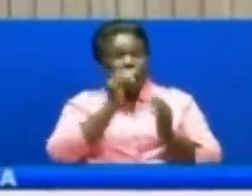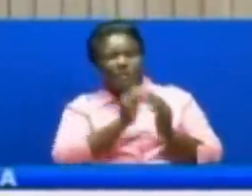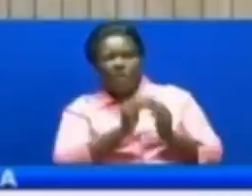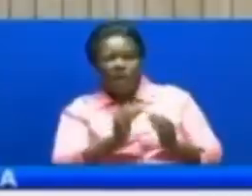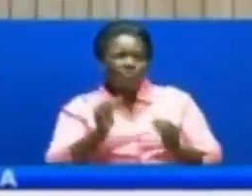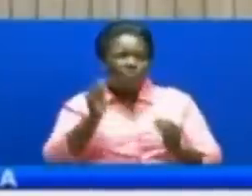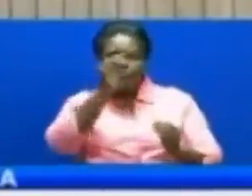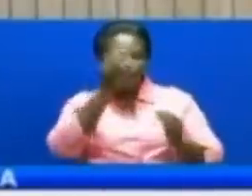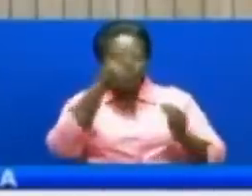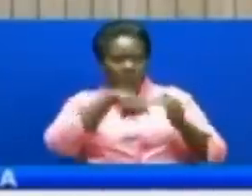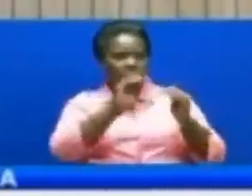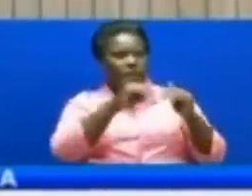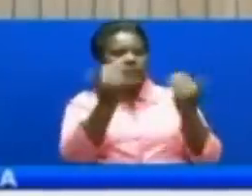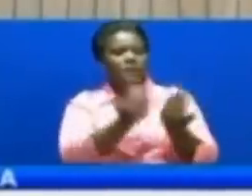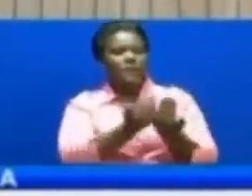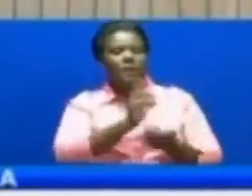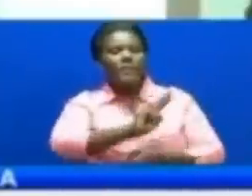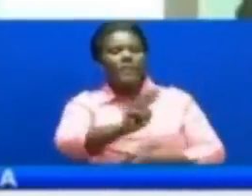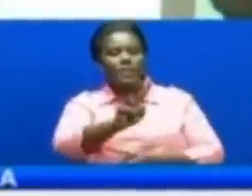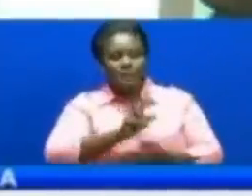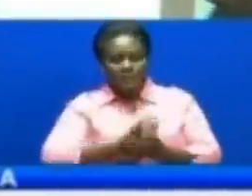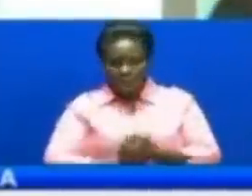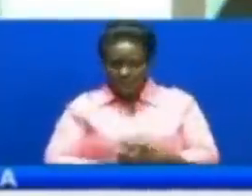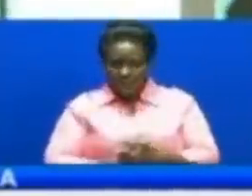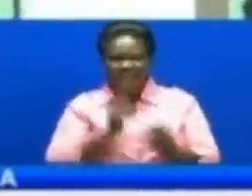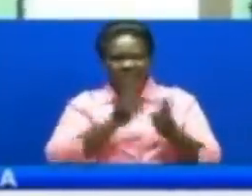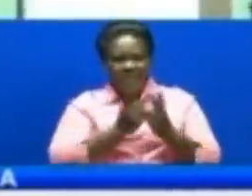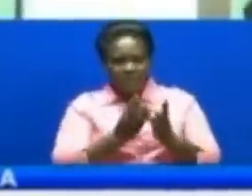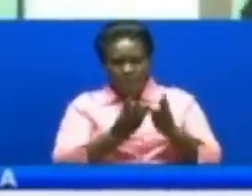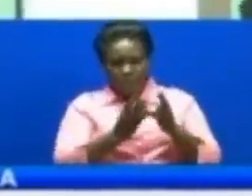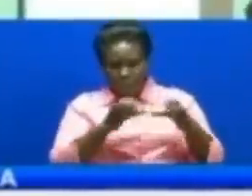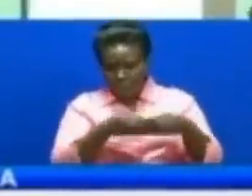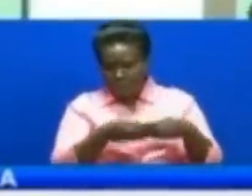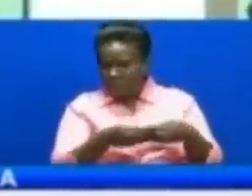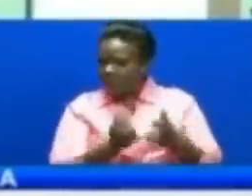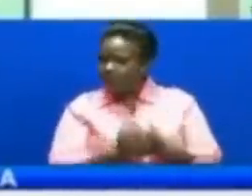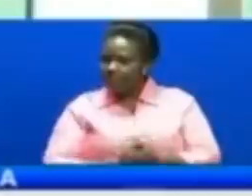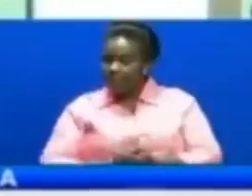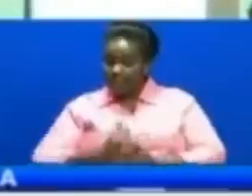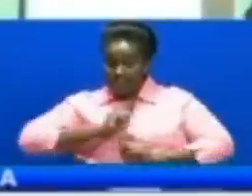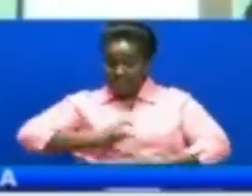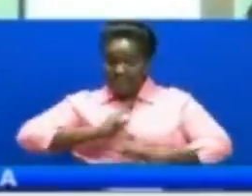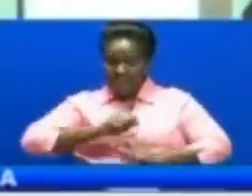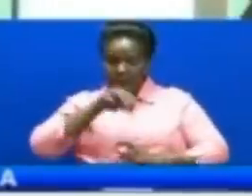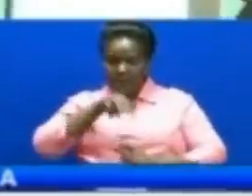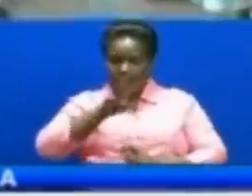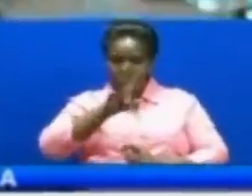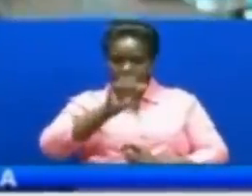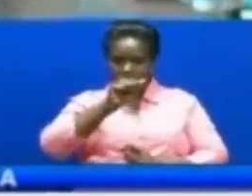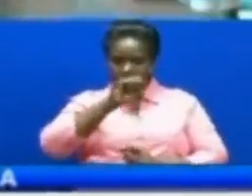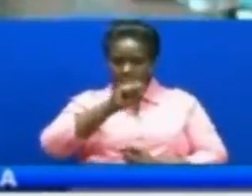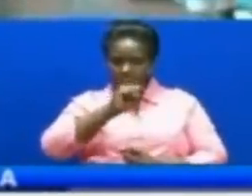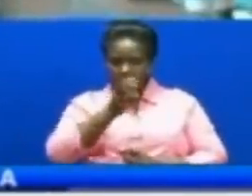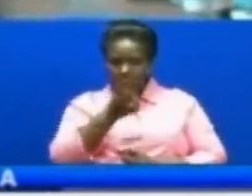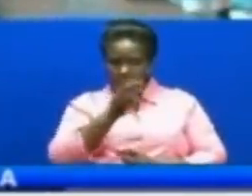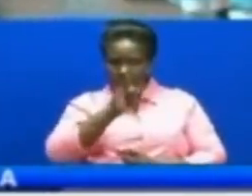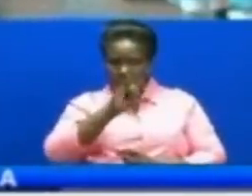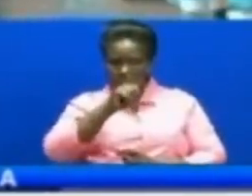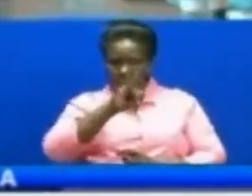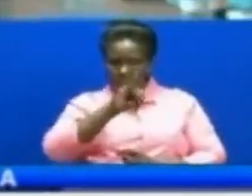demokrasia na yuko nao Mayor David Mwashilindi na naibu mayor Fanueli Kianula